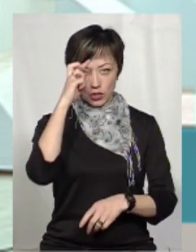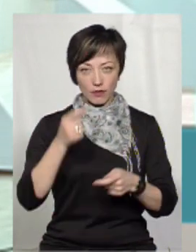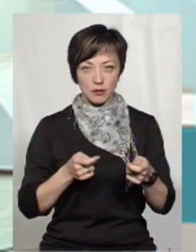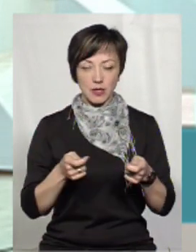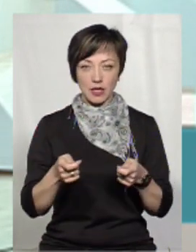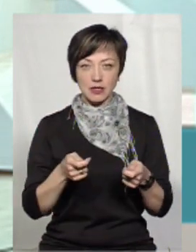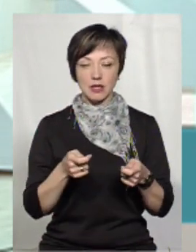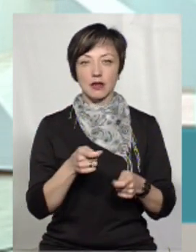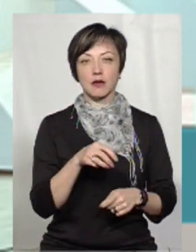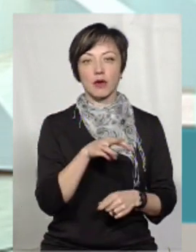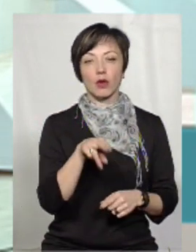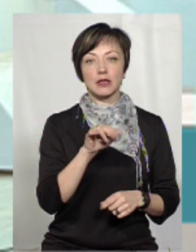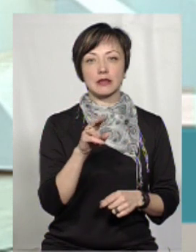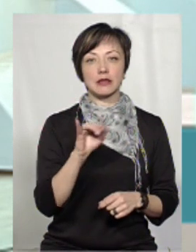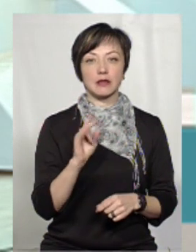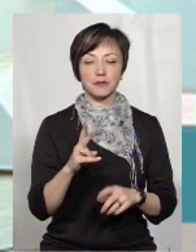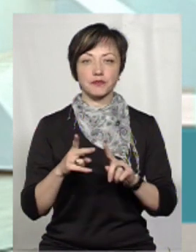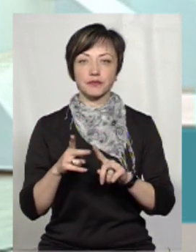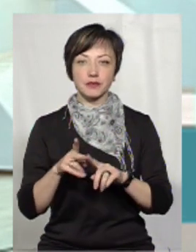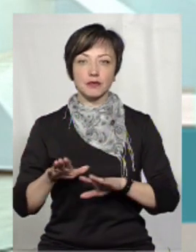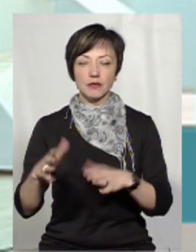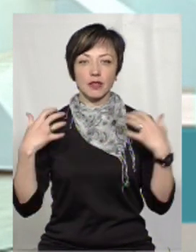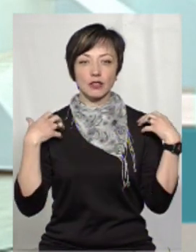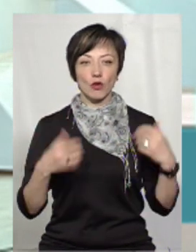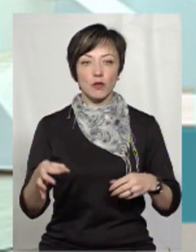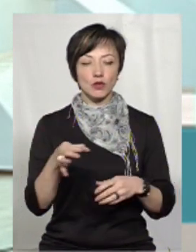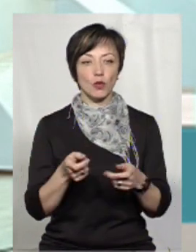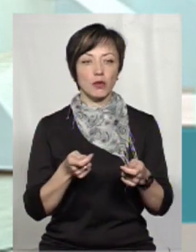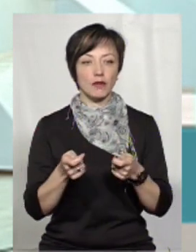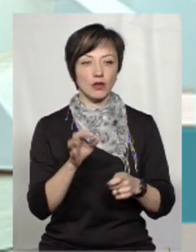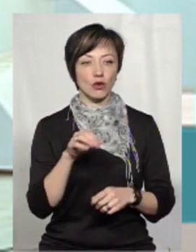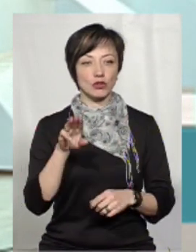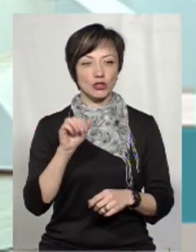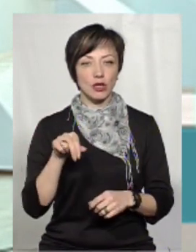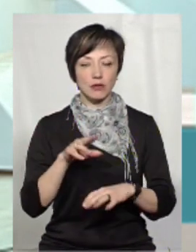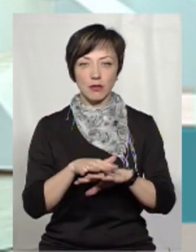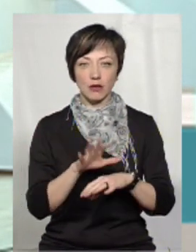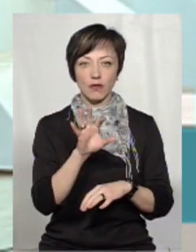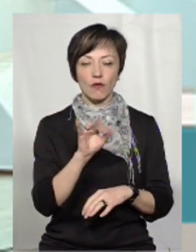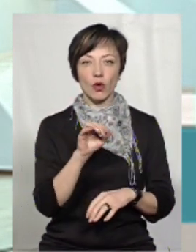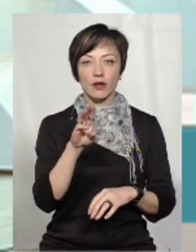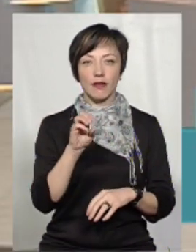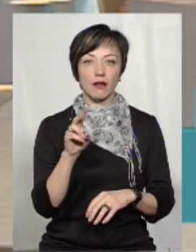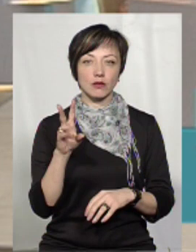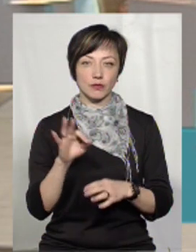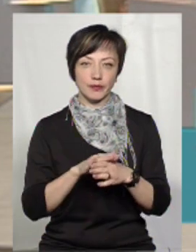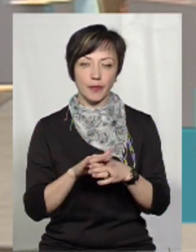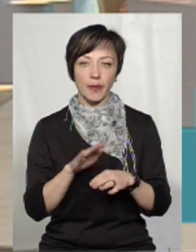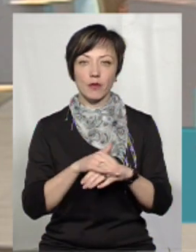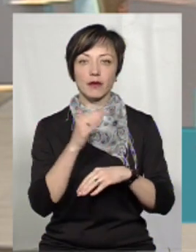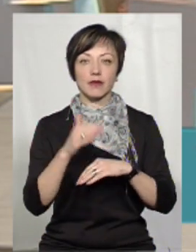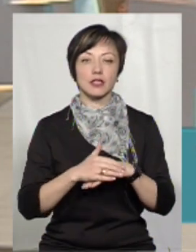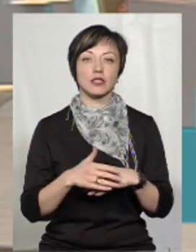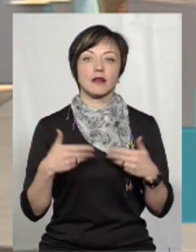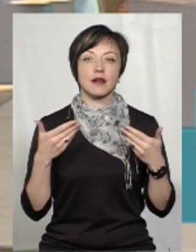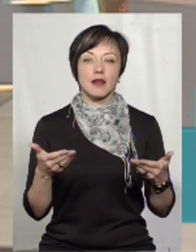обласної державної адміністрації Микола Дідик і заступниця начальника обласного управління Ощадбанку Людмила Войтенко. Добрий вечір. Доброго вечора.